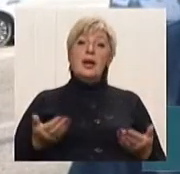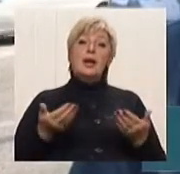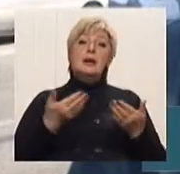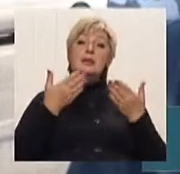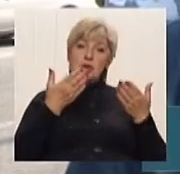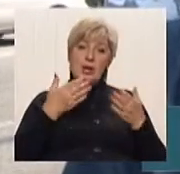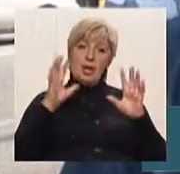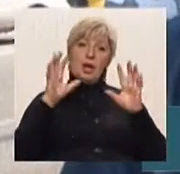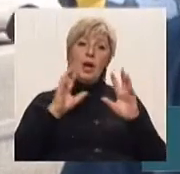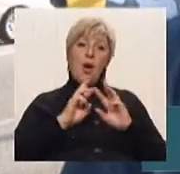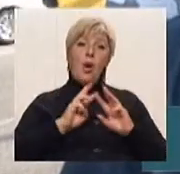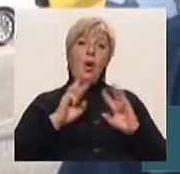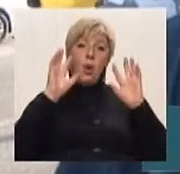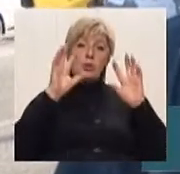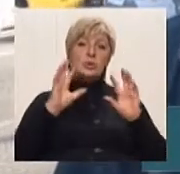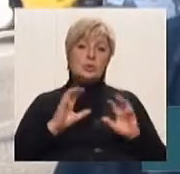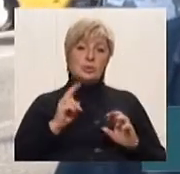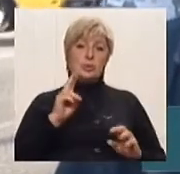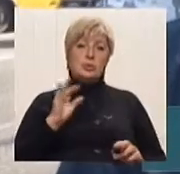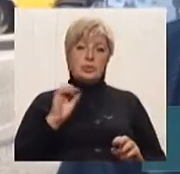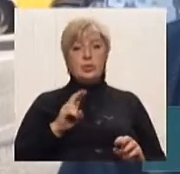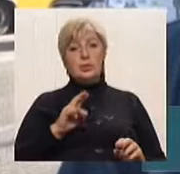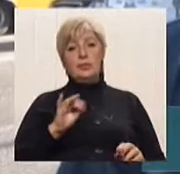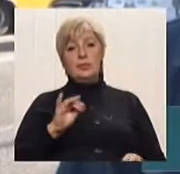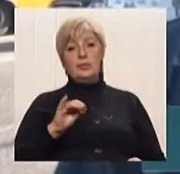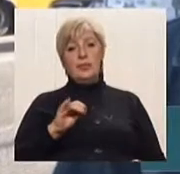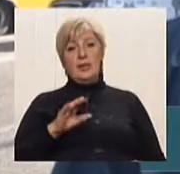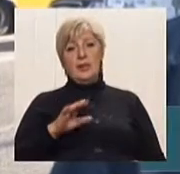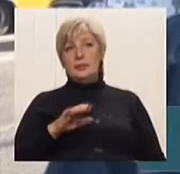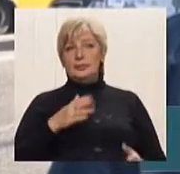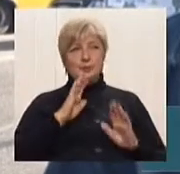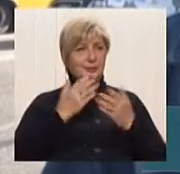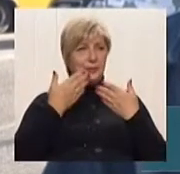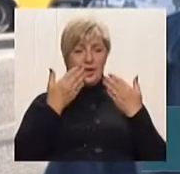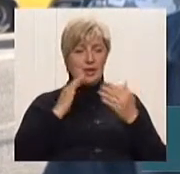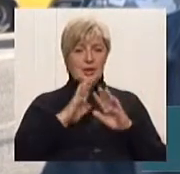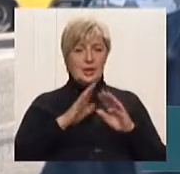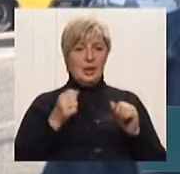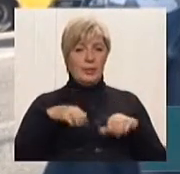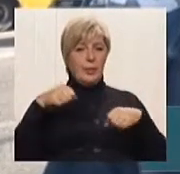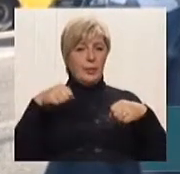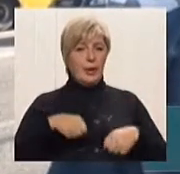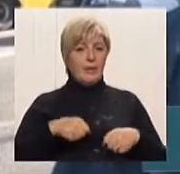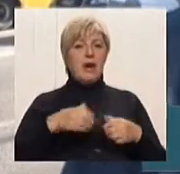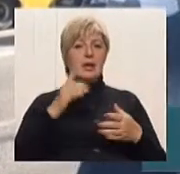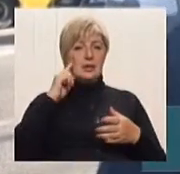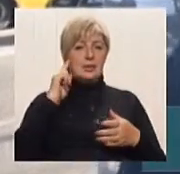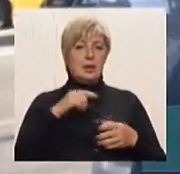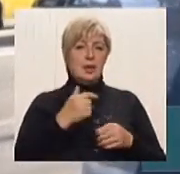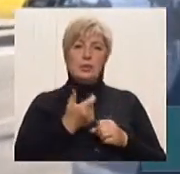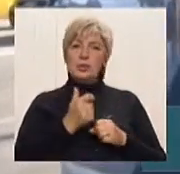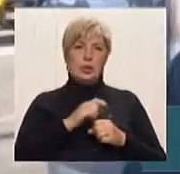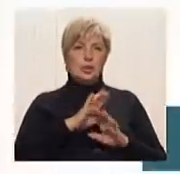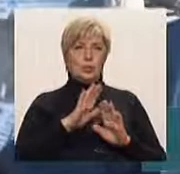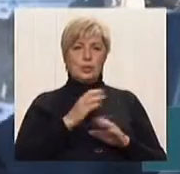і чи знаєте свої права? Конституцію не читав і права знаю дуже... Не дуже